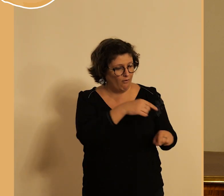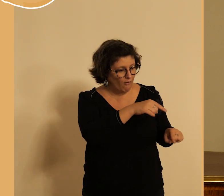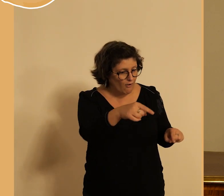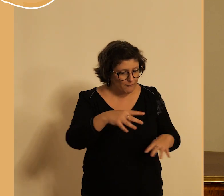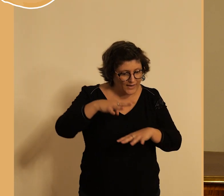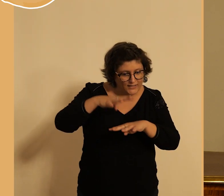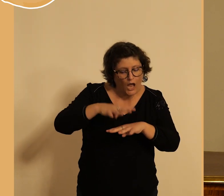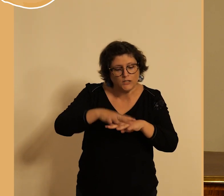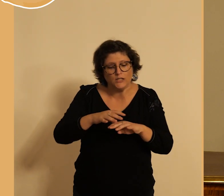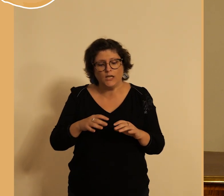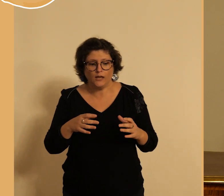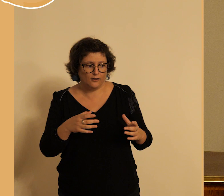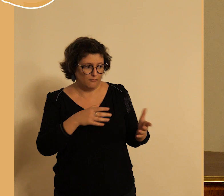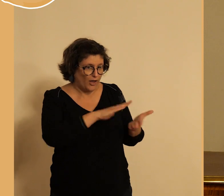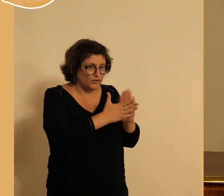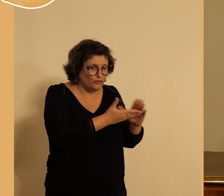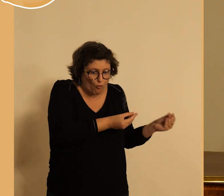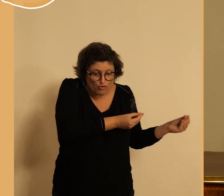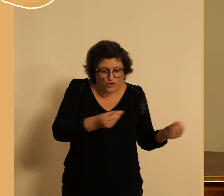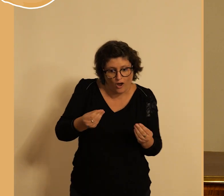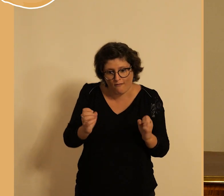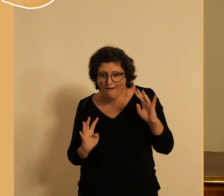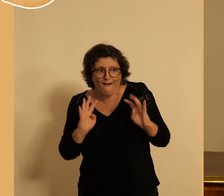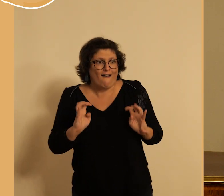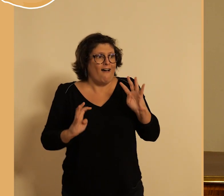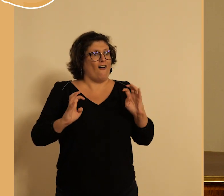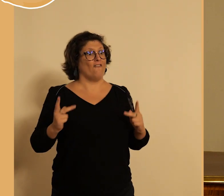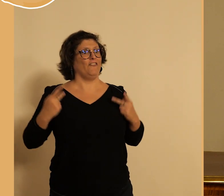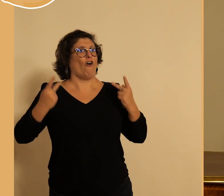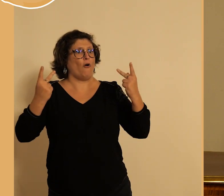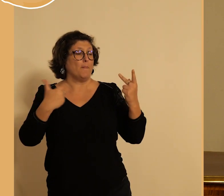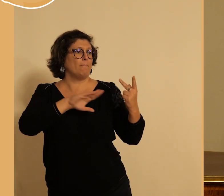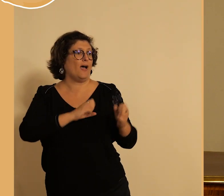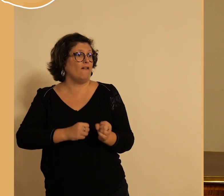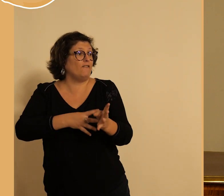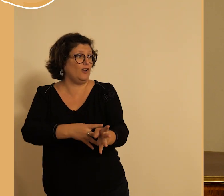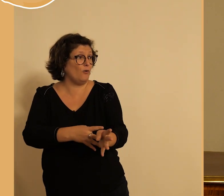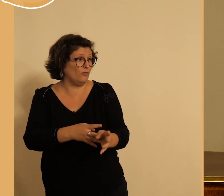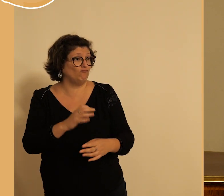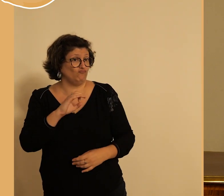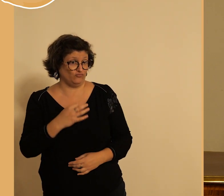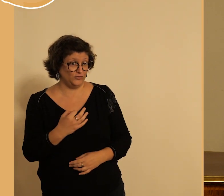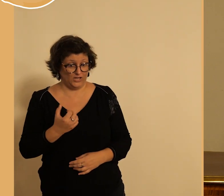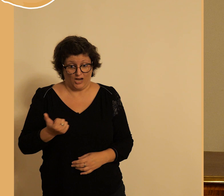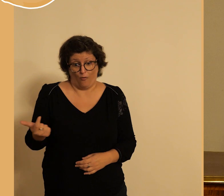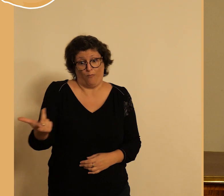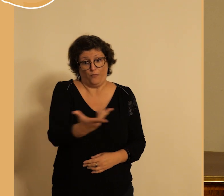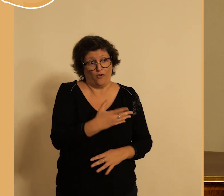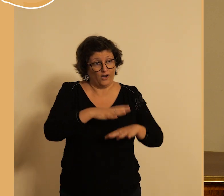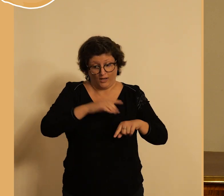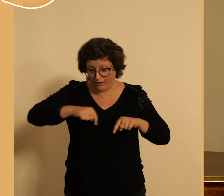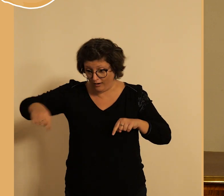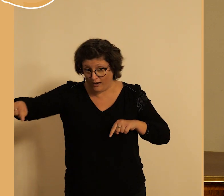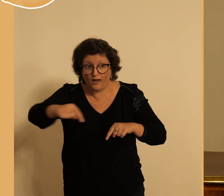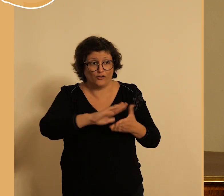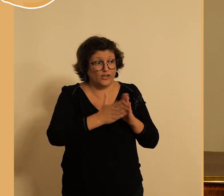intéressant on pourrait faire un sujet dans les quartiers et vous avez parlé de l'union encyclodériste de Touraine ils sont toujours en pleine forme ils sont tellement